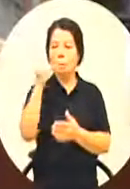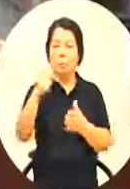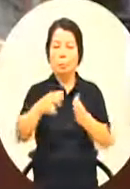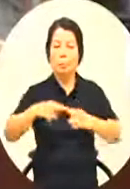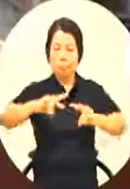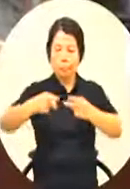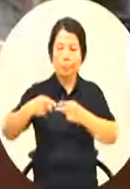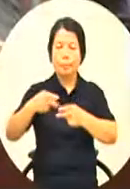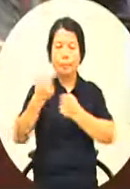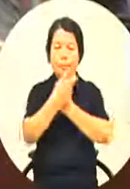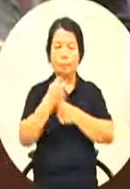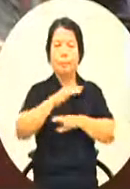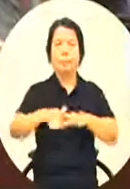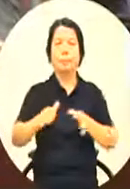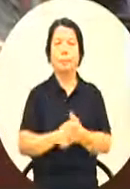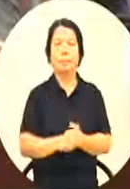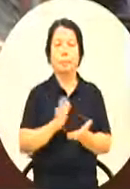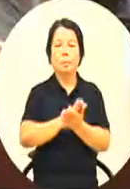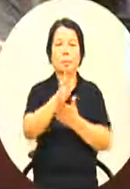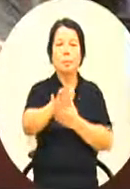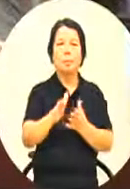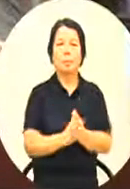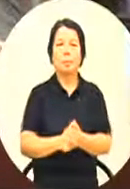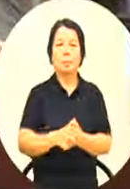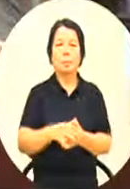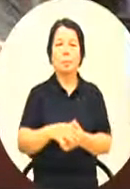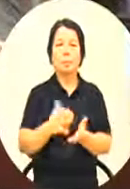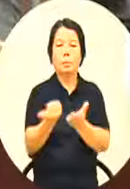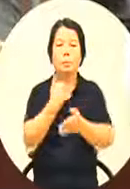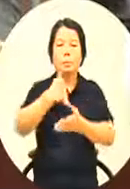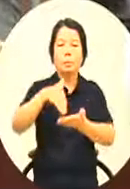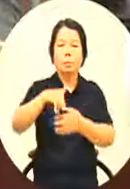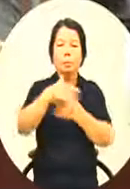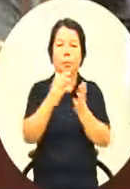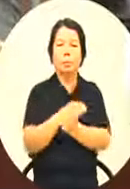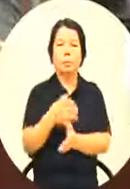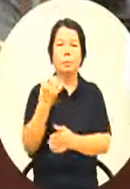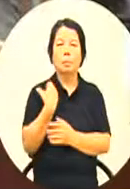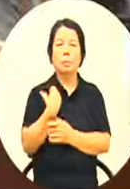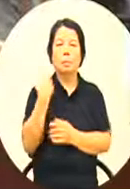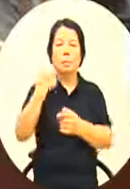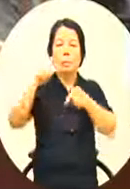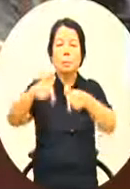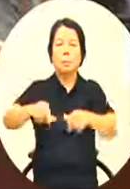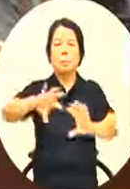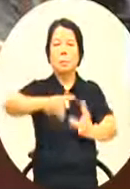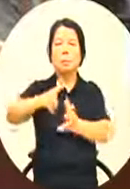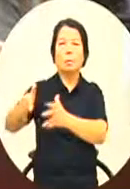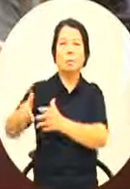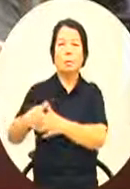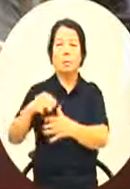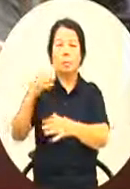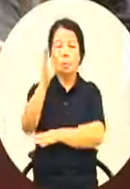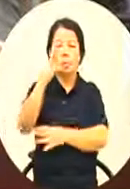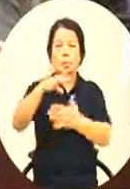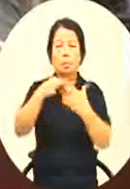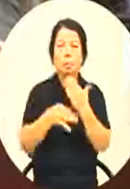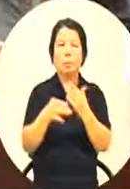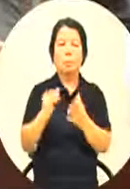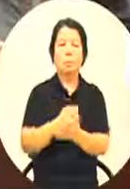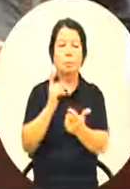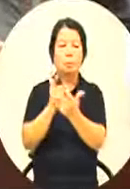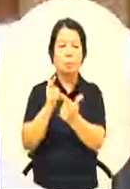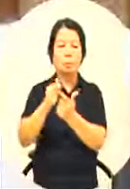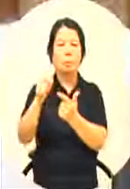那检讨我们未来在预算编列有关新南向政策的一个政策的因应上面好